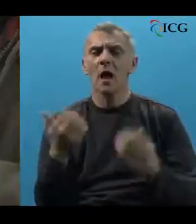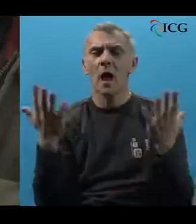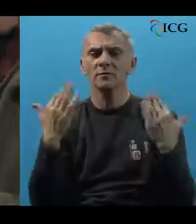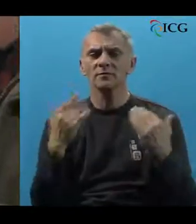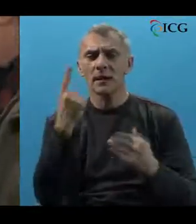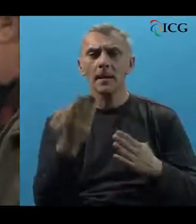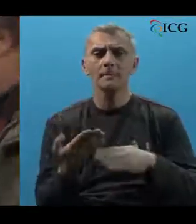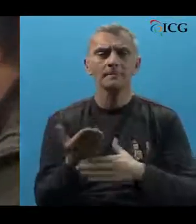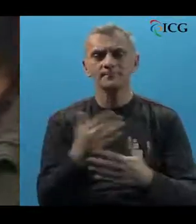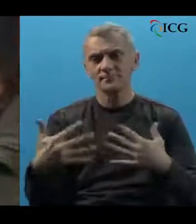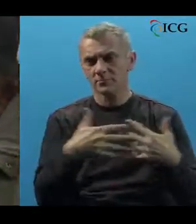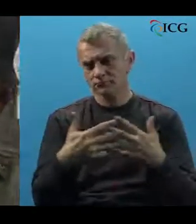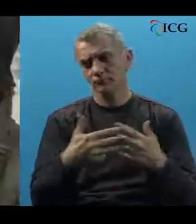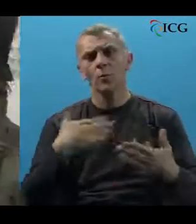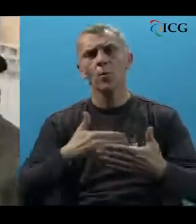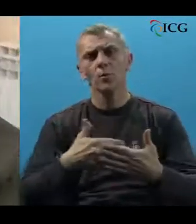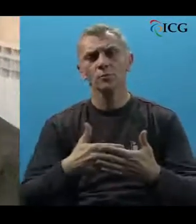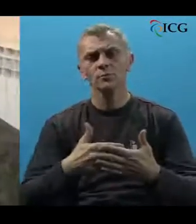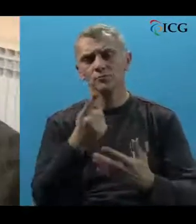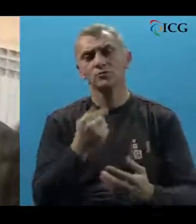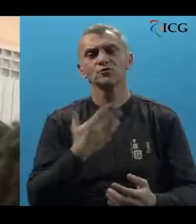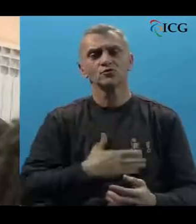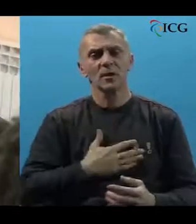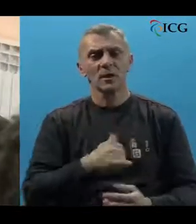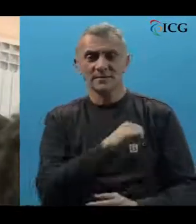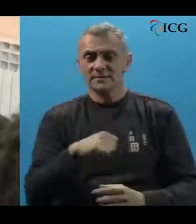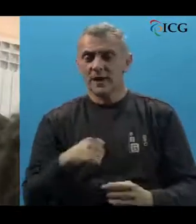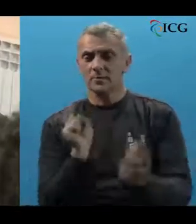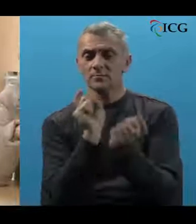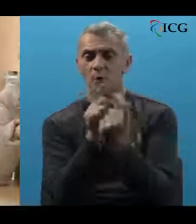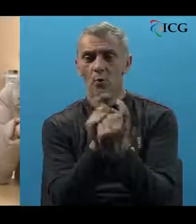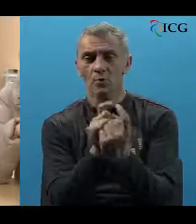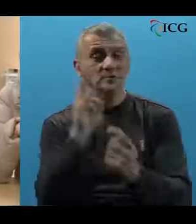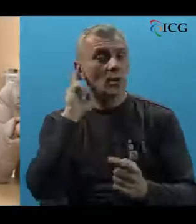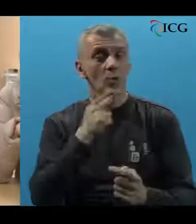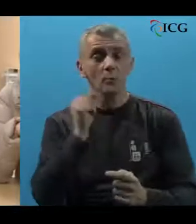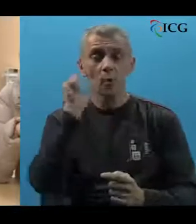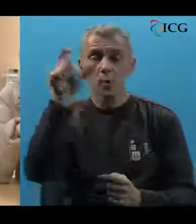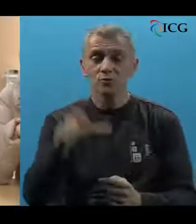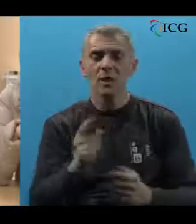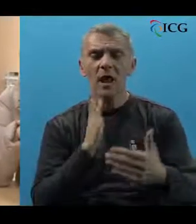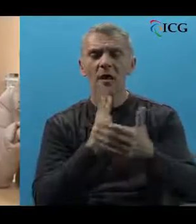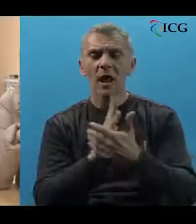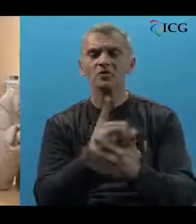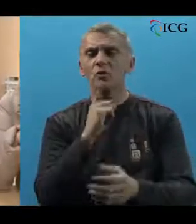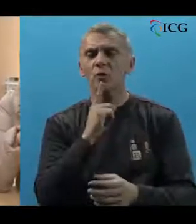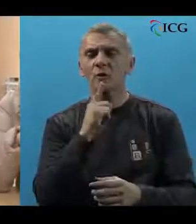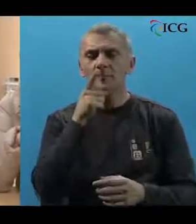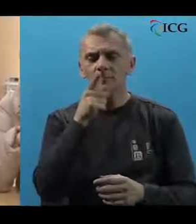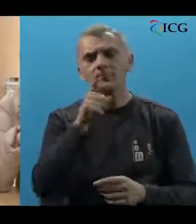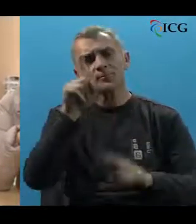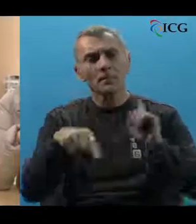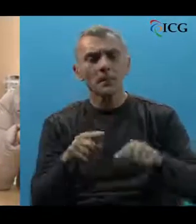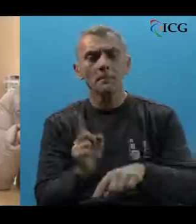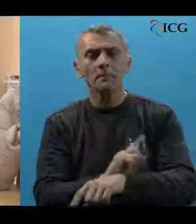dobrih međusobnih odnosa. Nastojte uvijek sami ostvariti kontakt sa gluhom osobom na način na koji vam se u